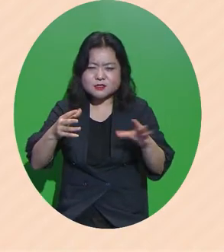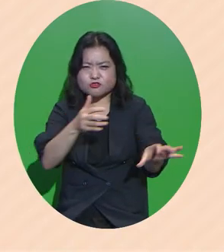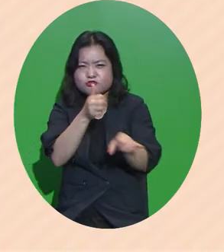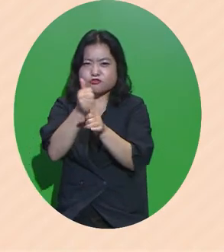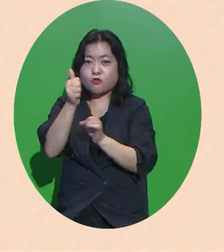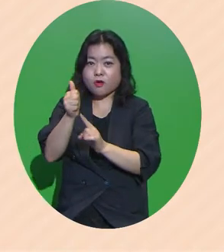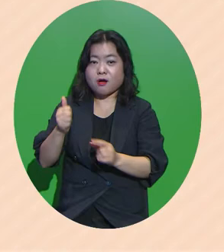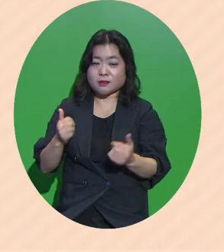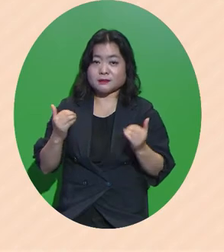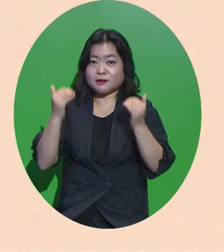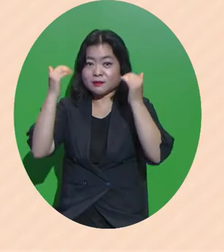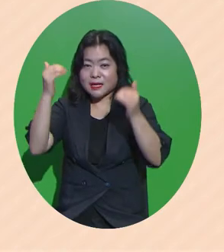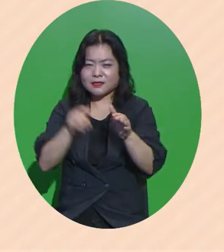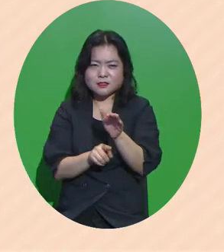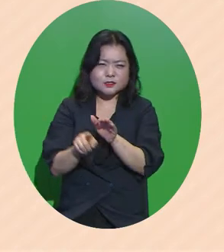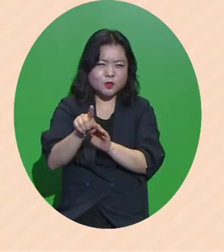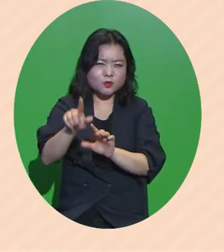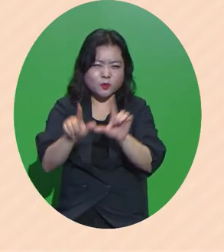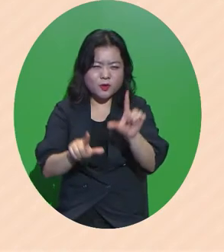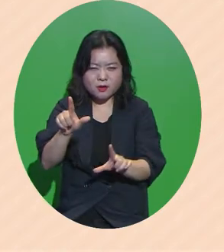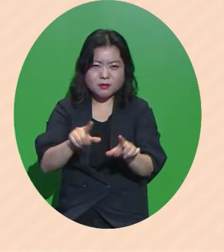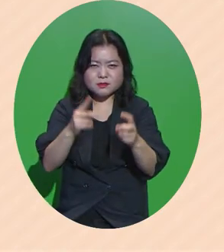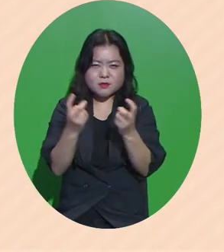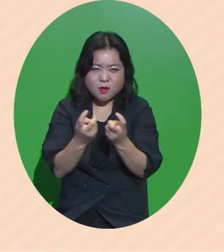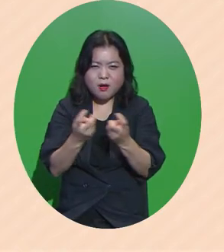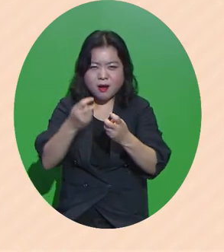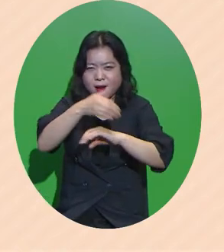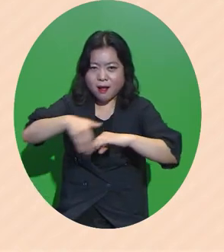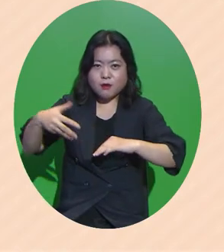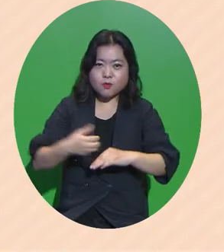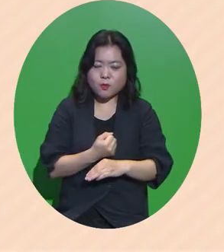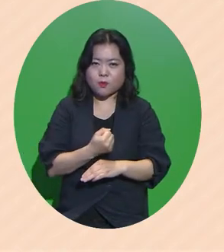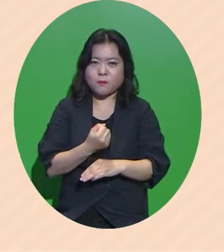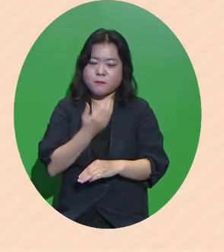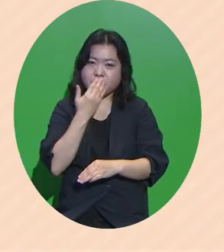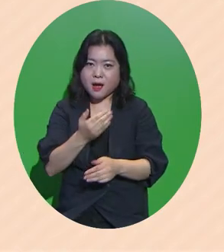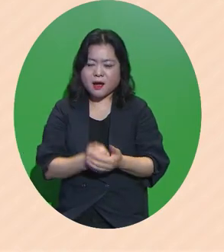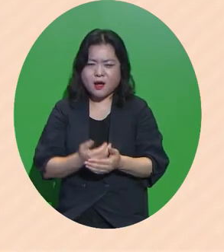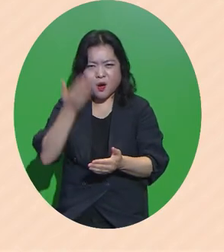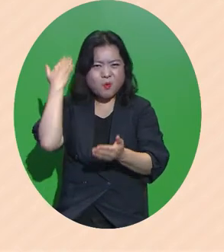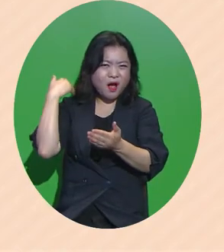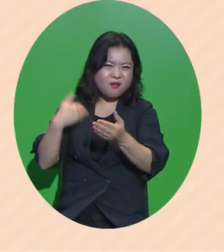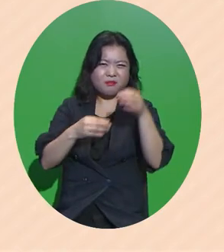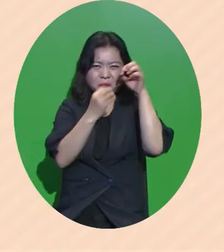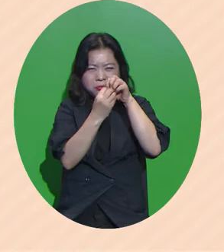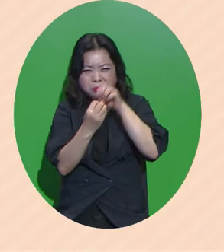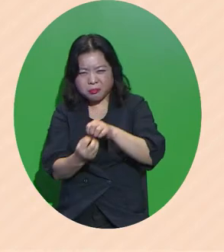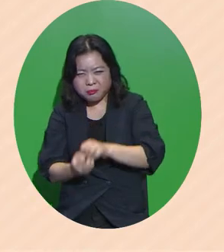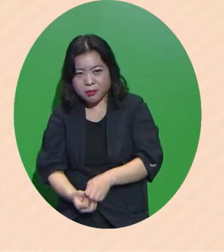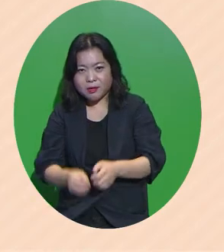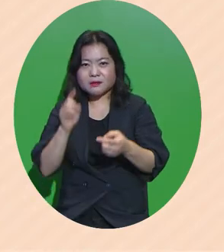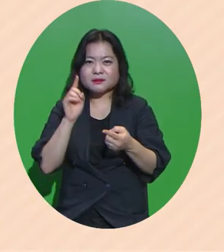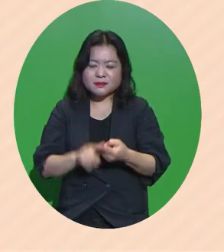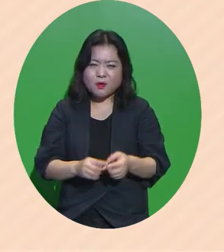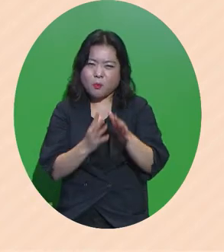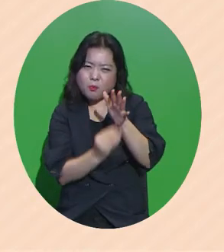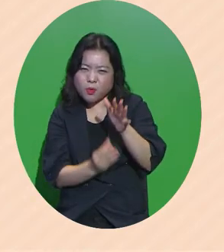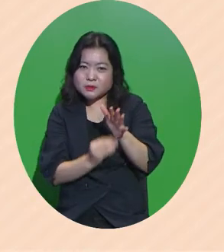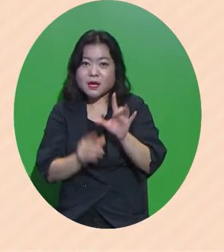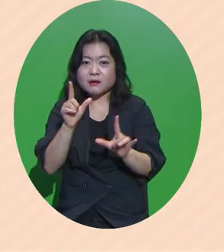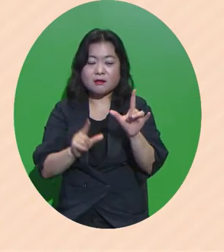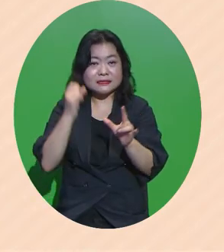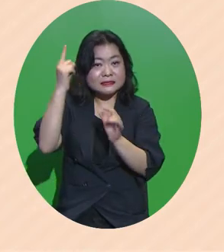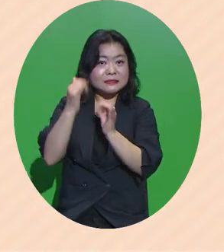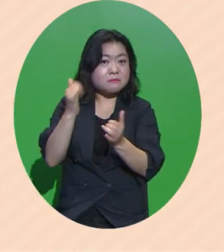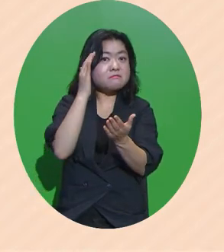그리고 선도형 전략으로 나아가야 됩니다 과거에 정령화되고 표준화된 재력소형 복사형 인재가